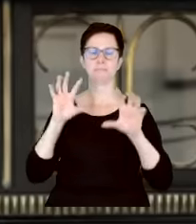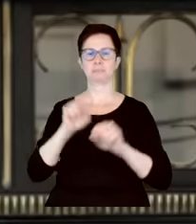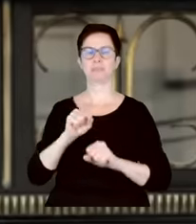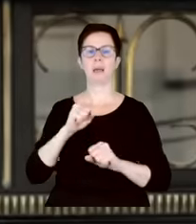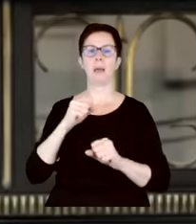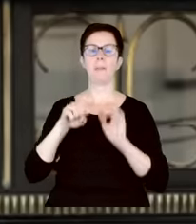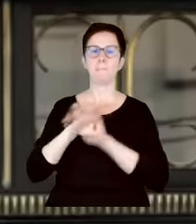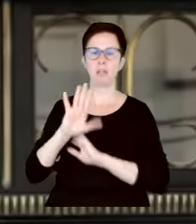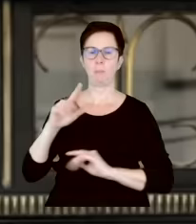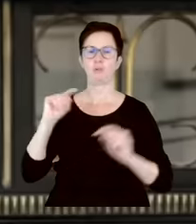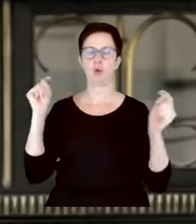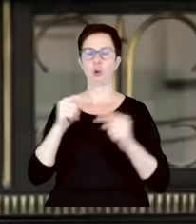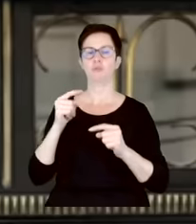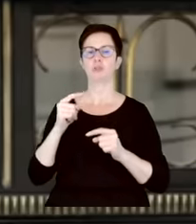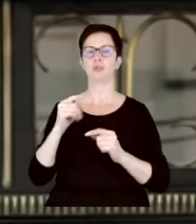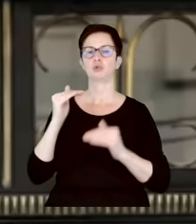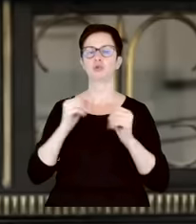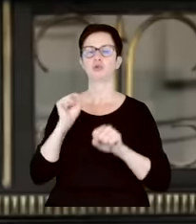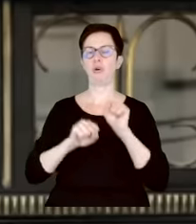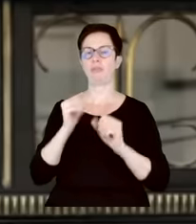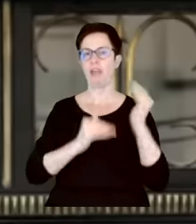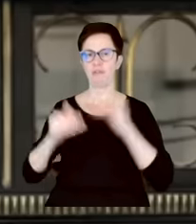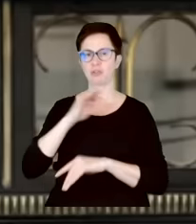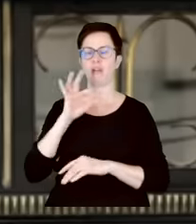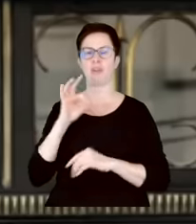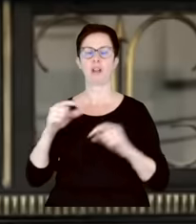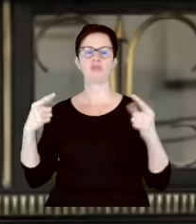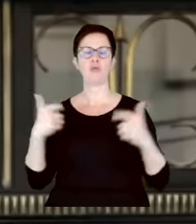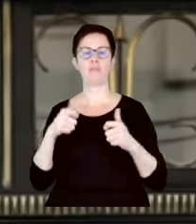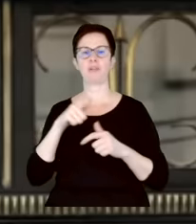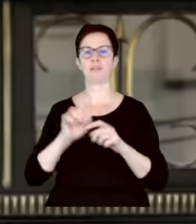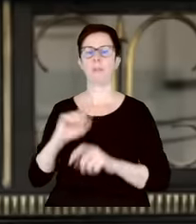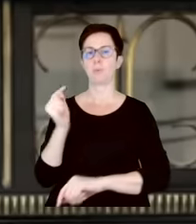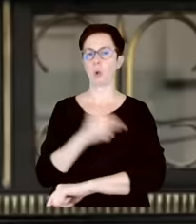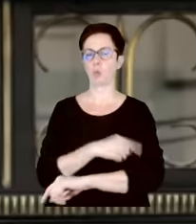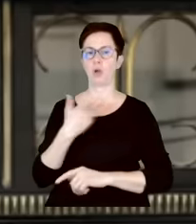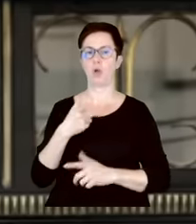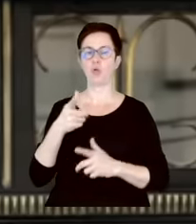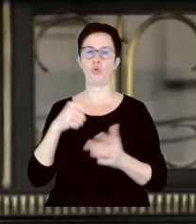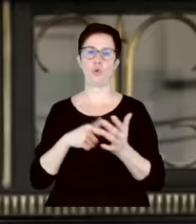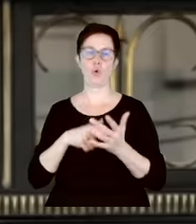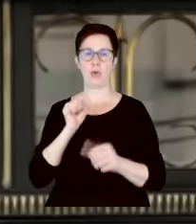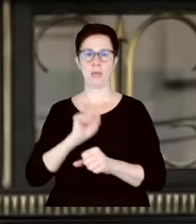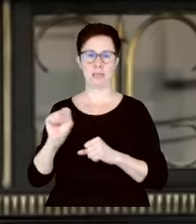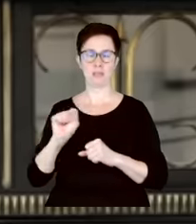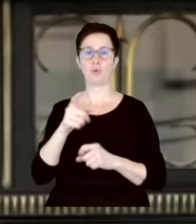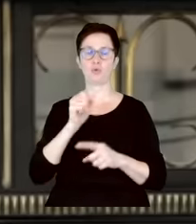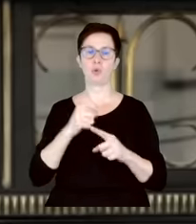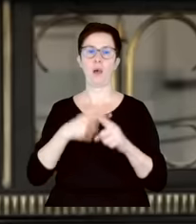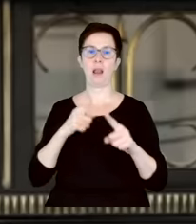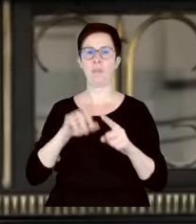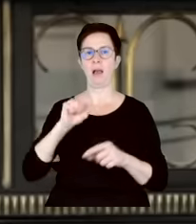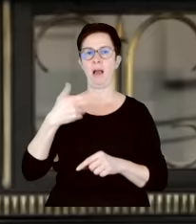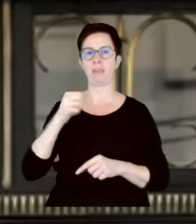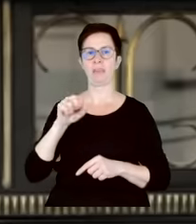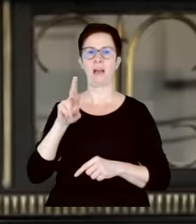najwyższym pomiędzy dwiema izbami i teraz konflikt w prokuraturze, to są elementy anarchizacji państwa. Za